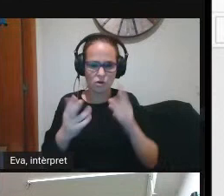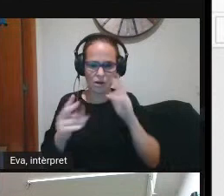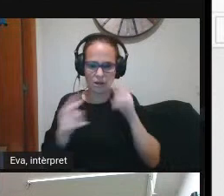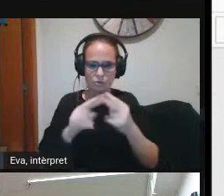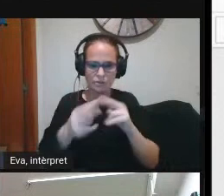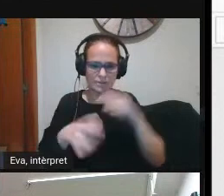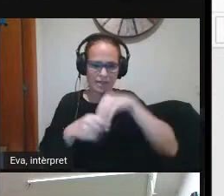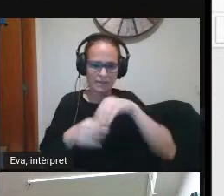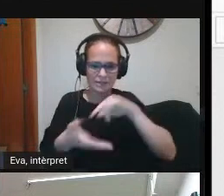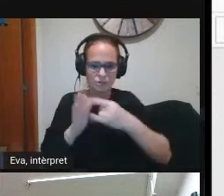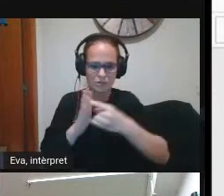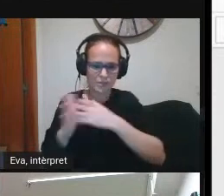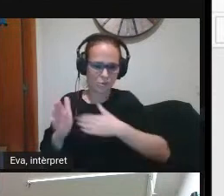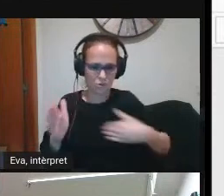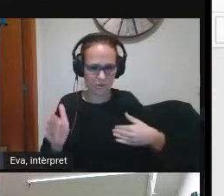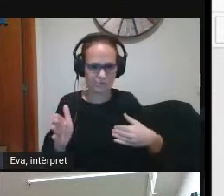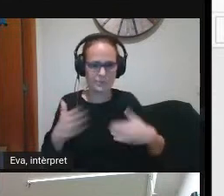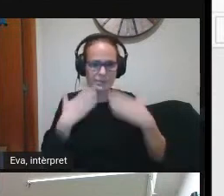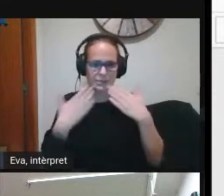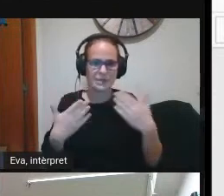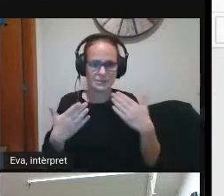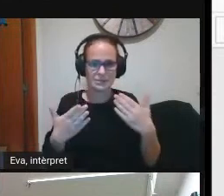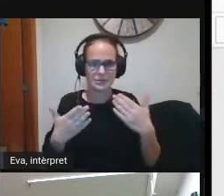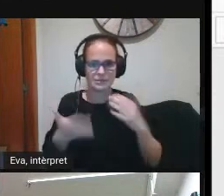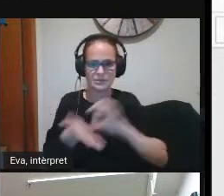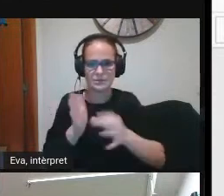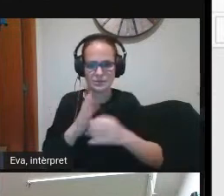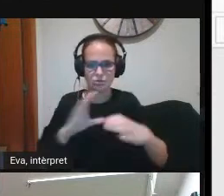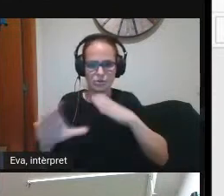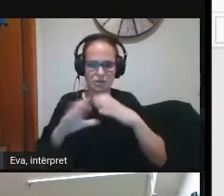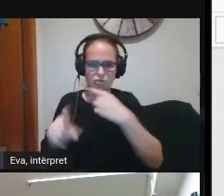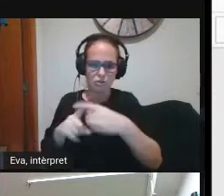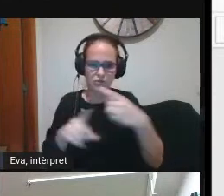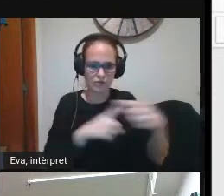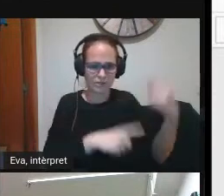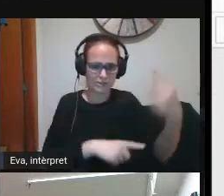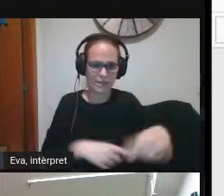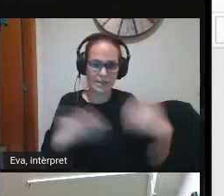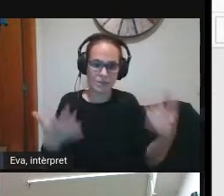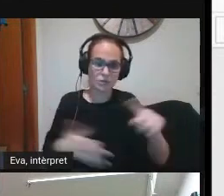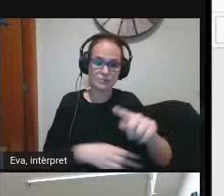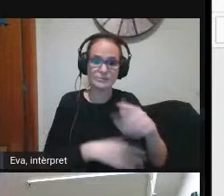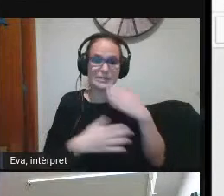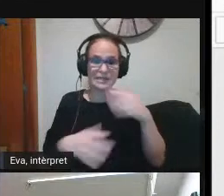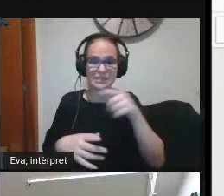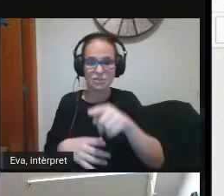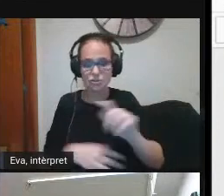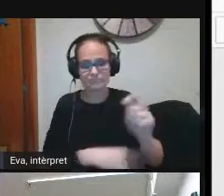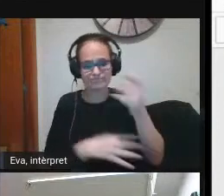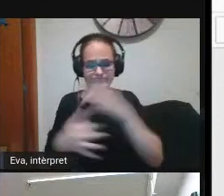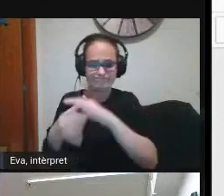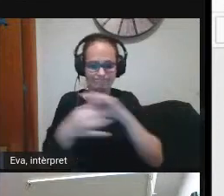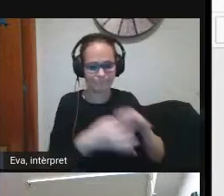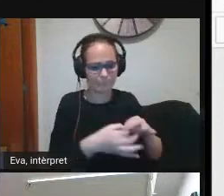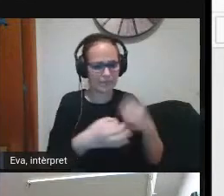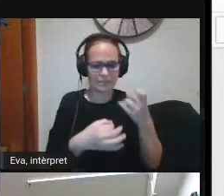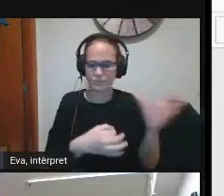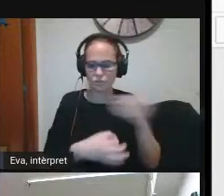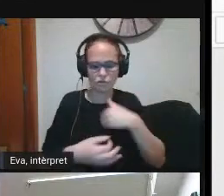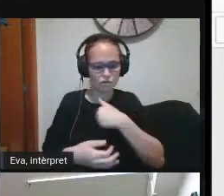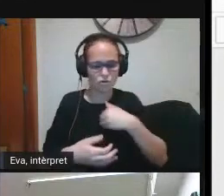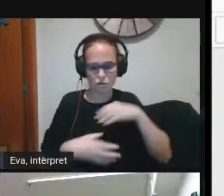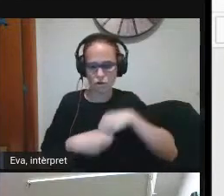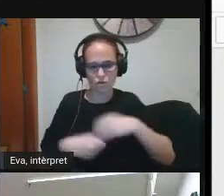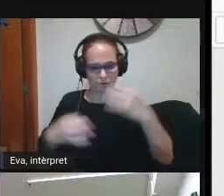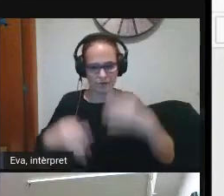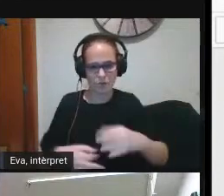projecte a través de diferents mitjans de comunicació això va implicar que tothom necessitava assolir un rol i